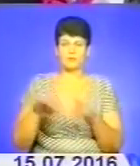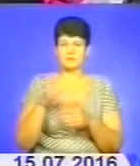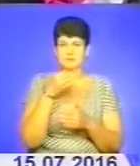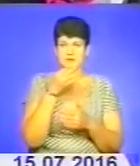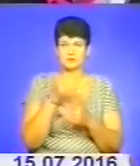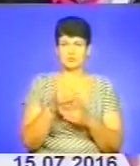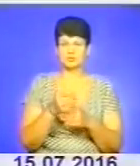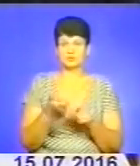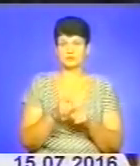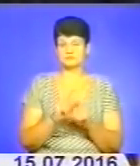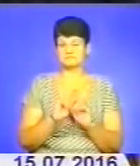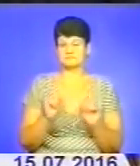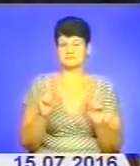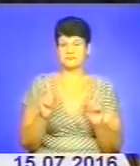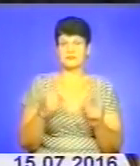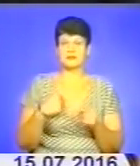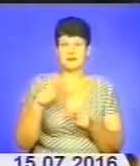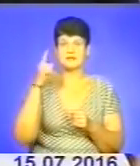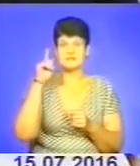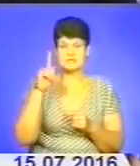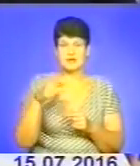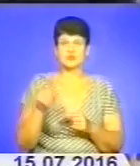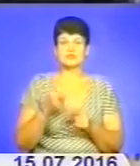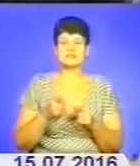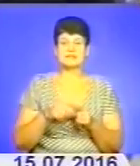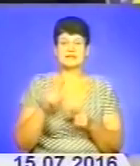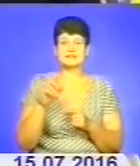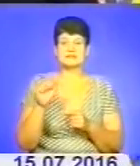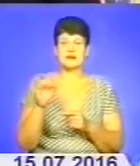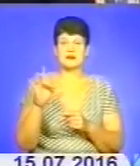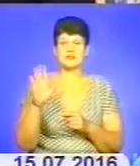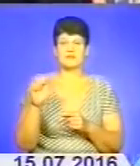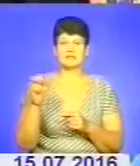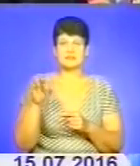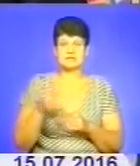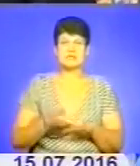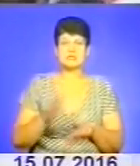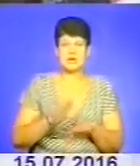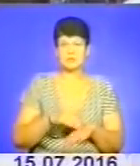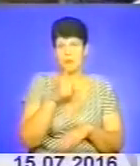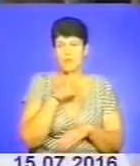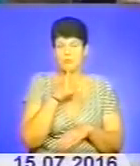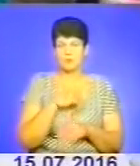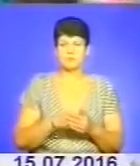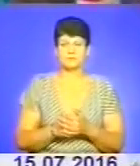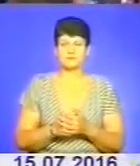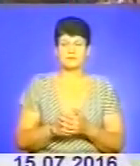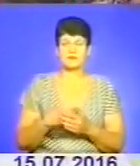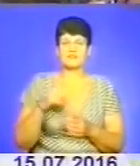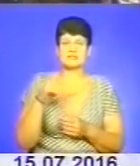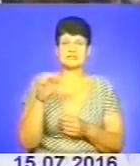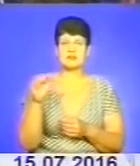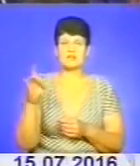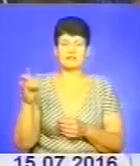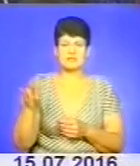що дуже прикольно все. Я знаю, що до Зарваниці це тяжко, але спробую. У Зарваниці йду перший раз.